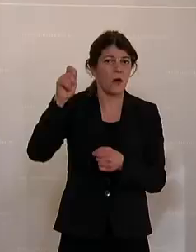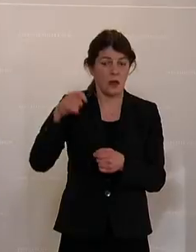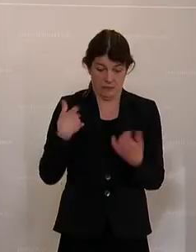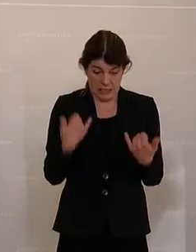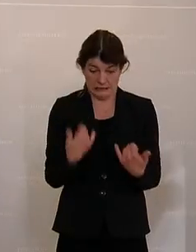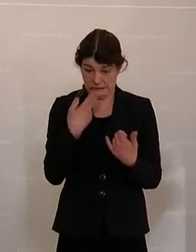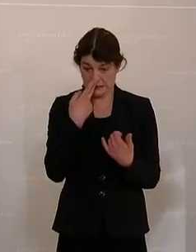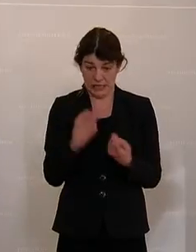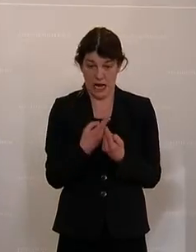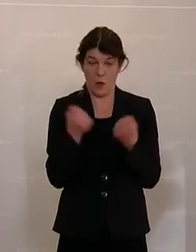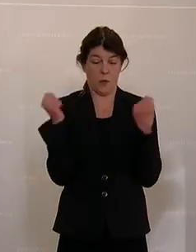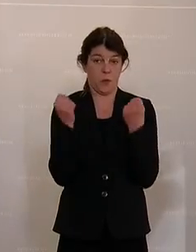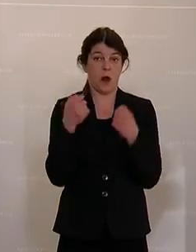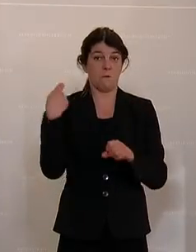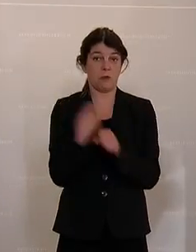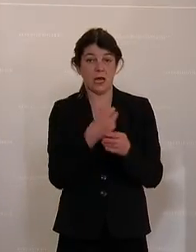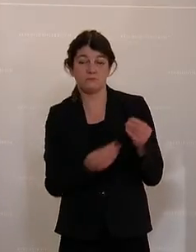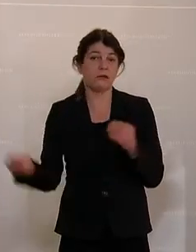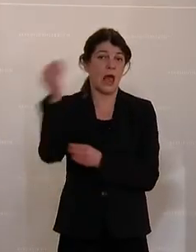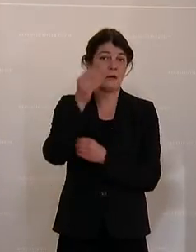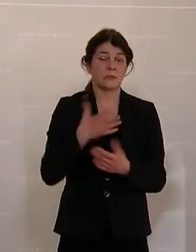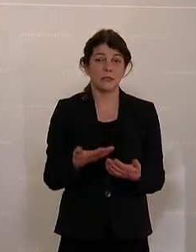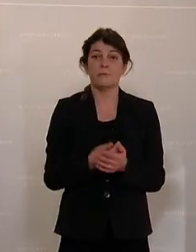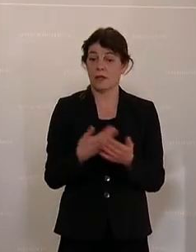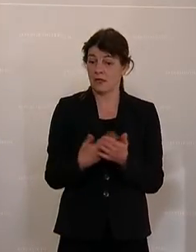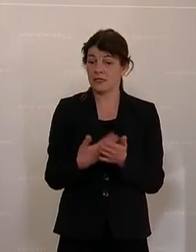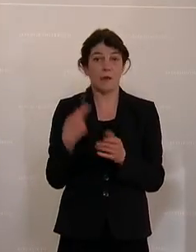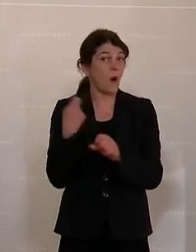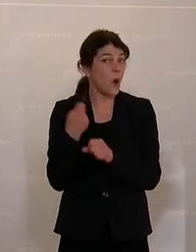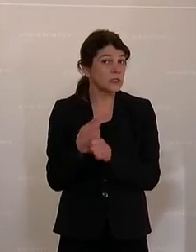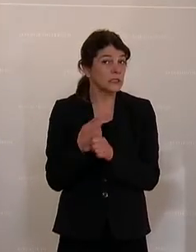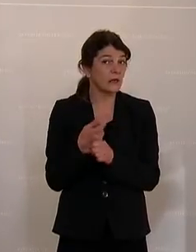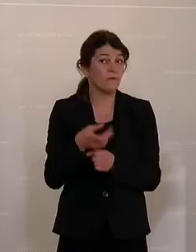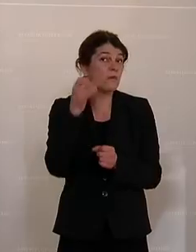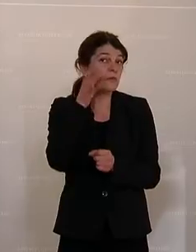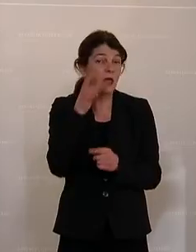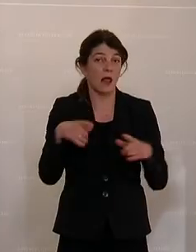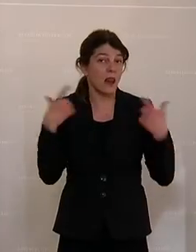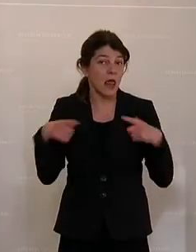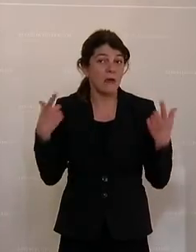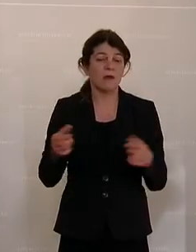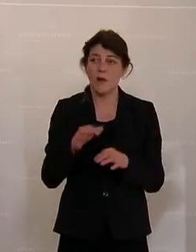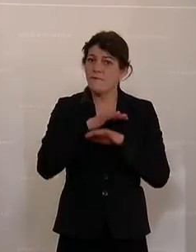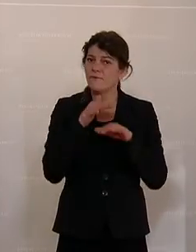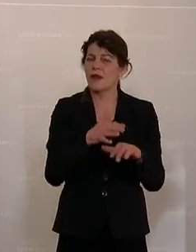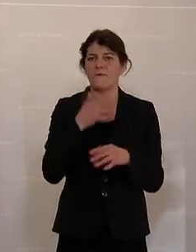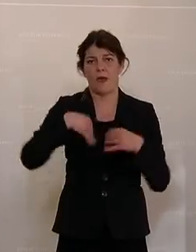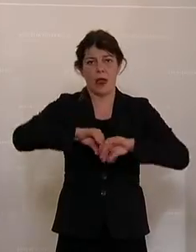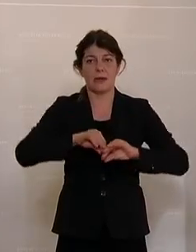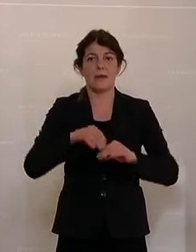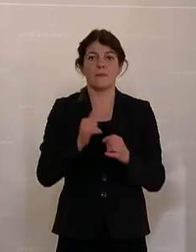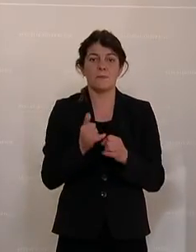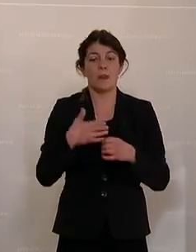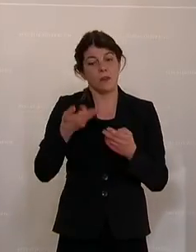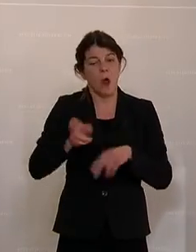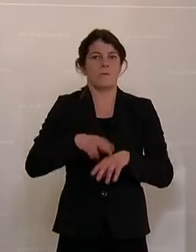erleben wir eine enorme Preiserhöhung. Dadurch sind die Kosten des täglichen Lebens für viele Familien immer